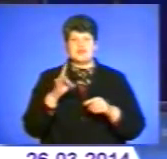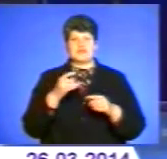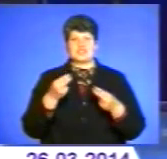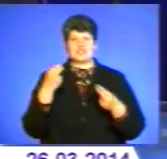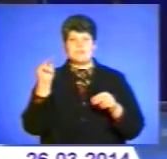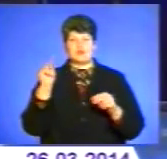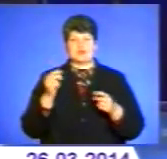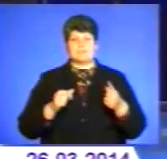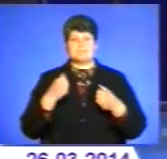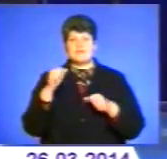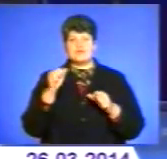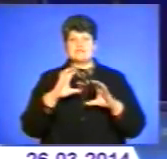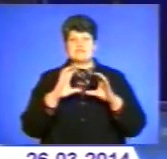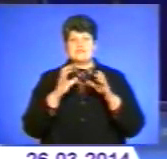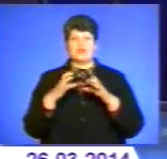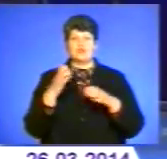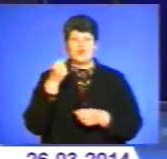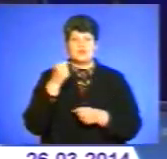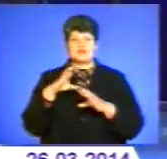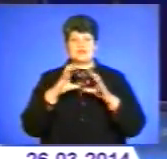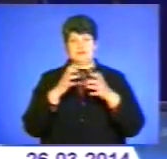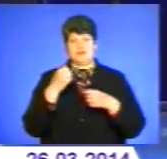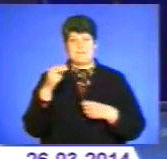призерка етапів Кубка світу з біатлону.